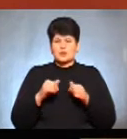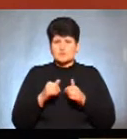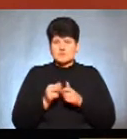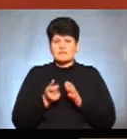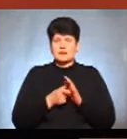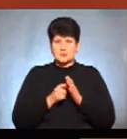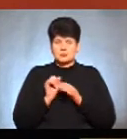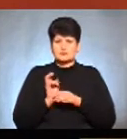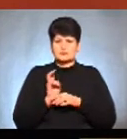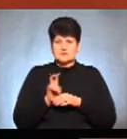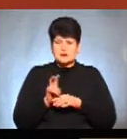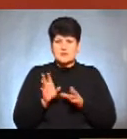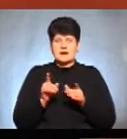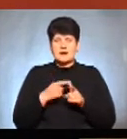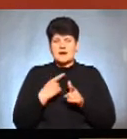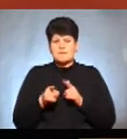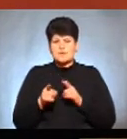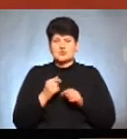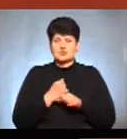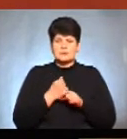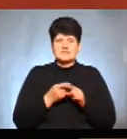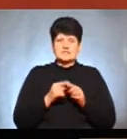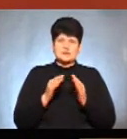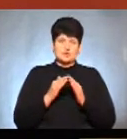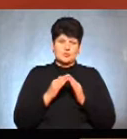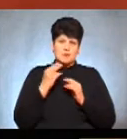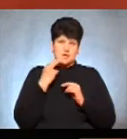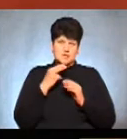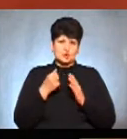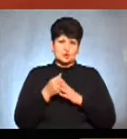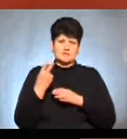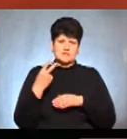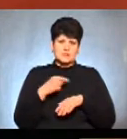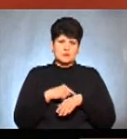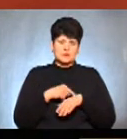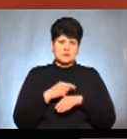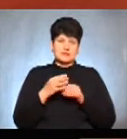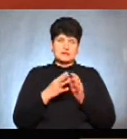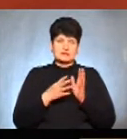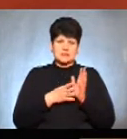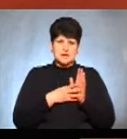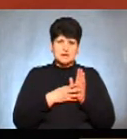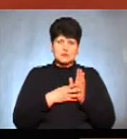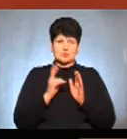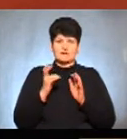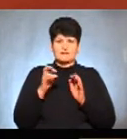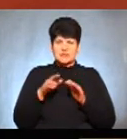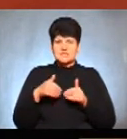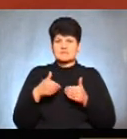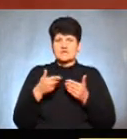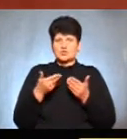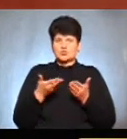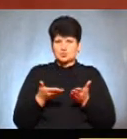кабінку, де вони можуть проголосувати, або, відповідно, зробити це вдома. Саме краще, тобто, до 20-ї години, 19-го квітня, звернутися